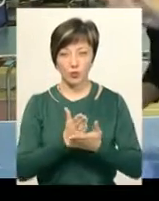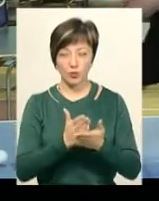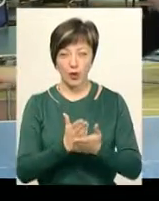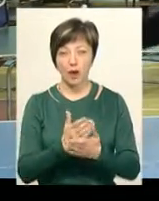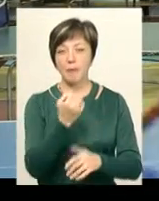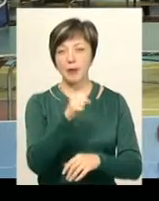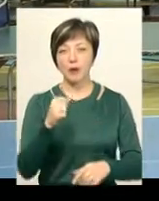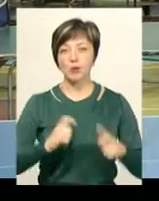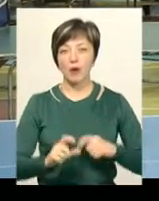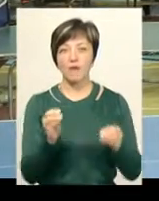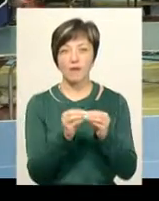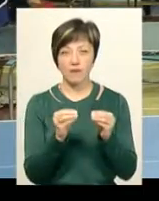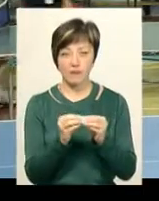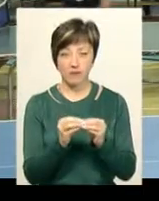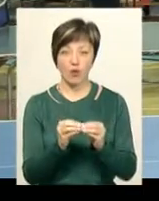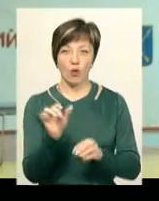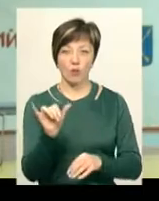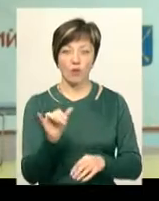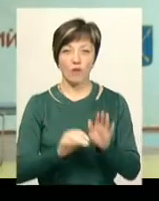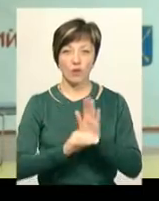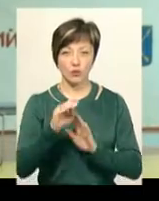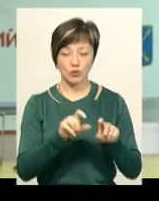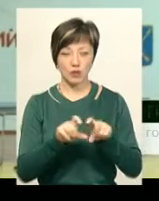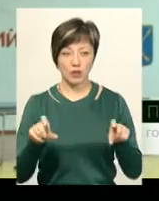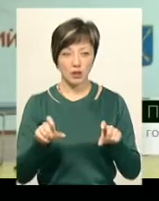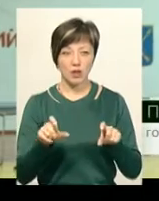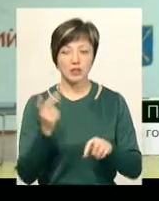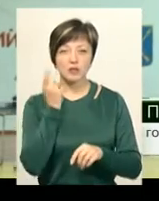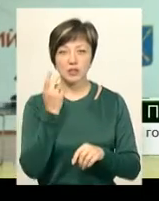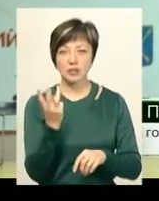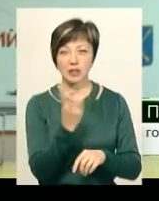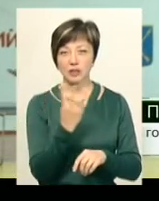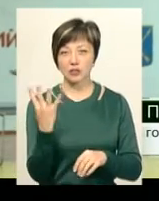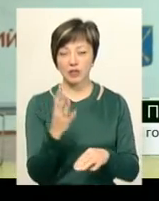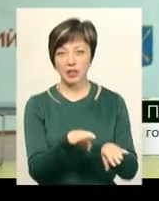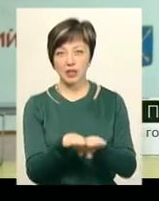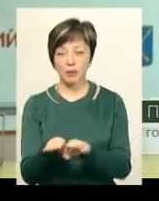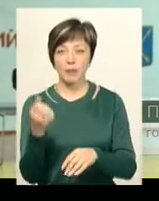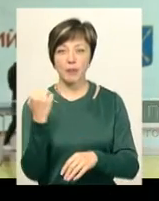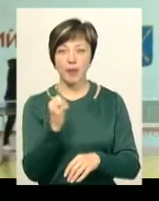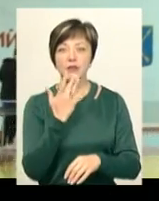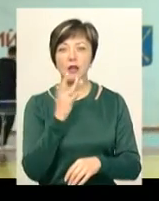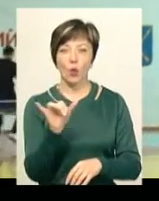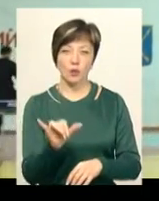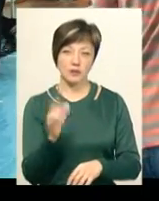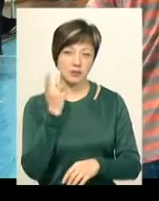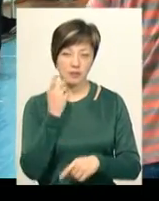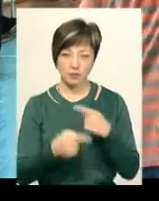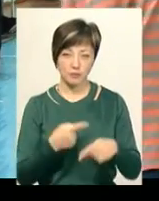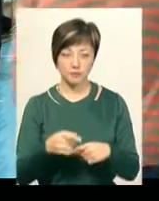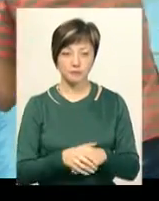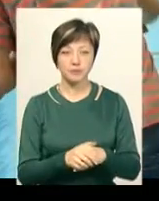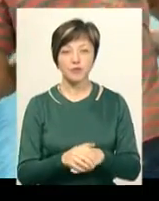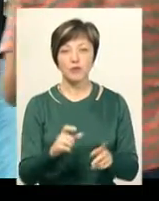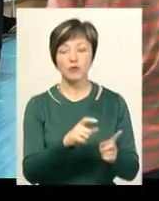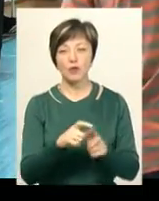перемагали студенти одного і того ж Хмельницького вишу. Обічно по третій-четвертій рівній акредитації перемагає Національний університет. За